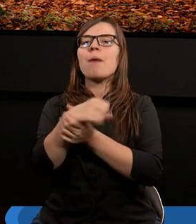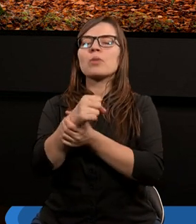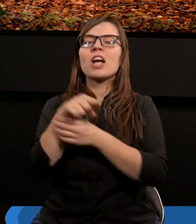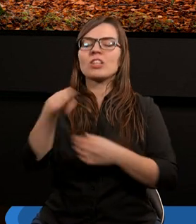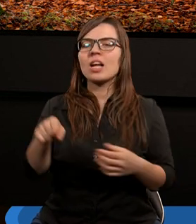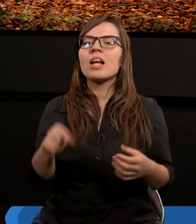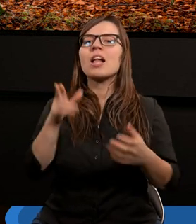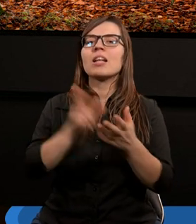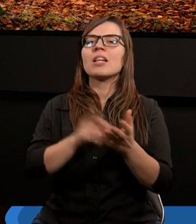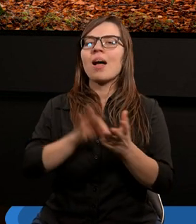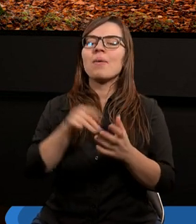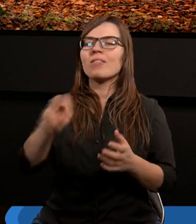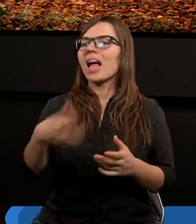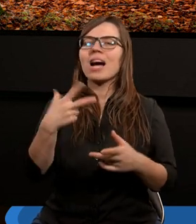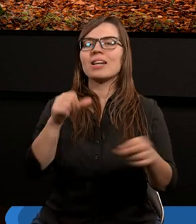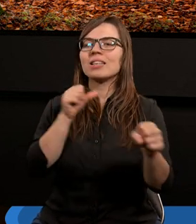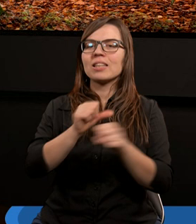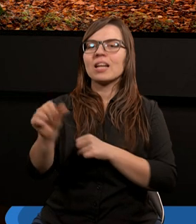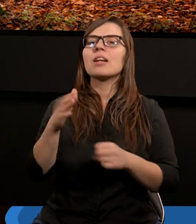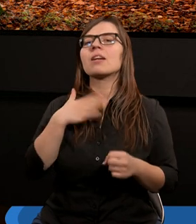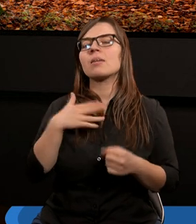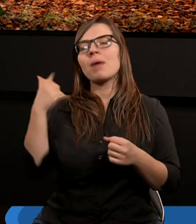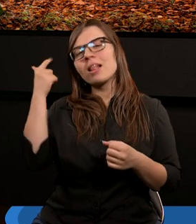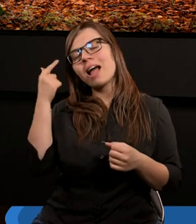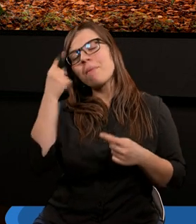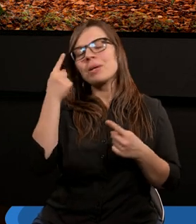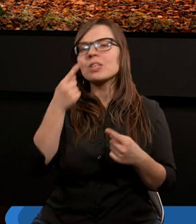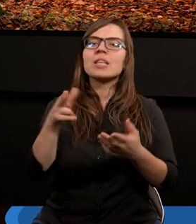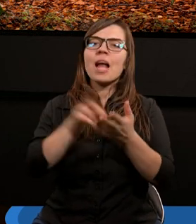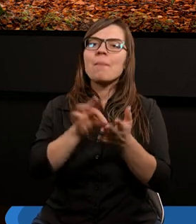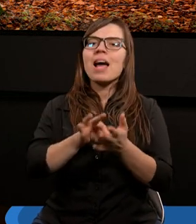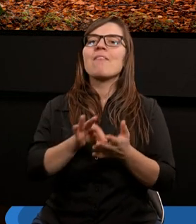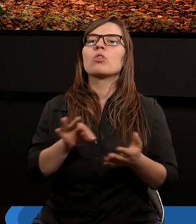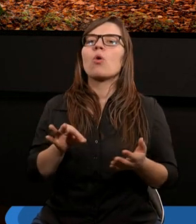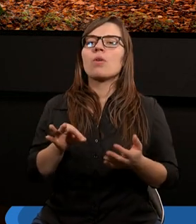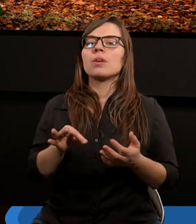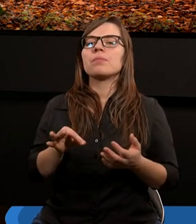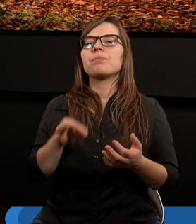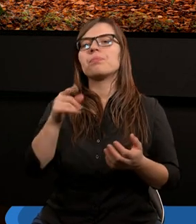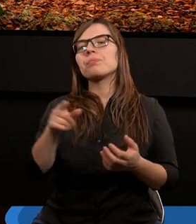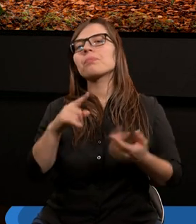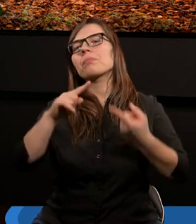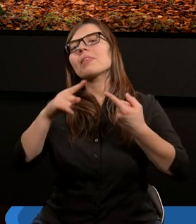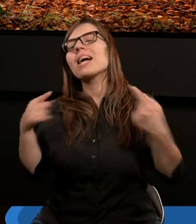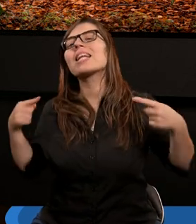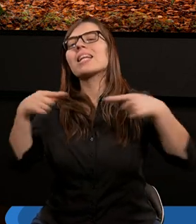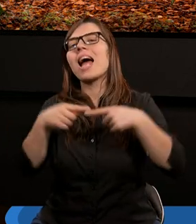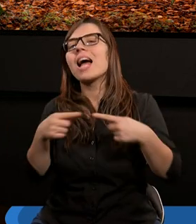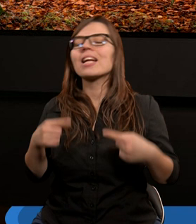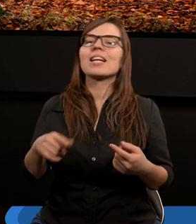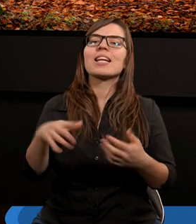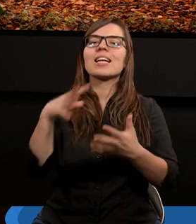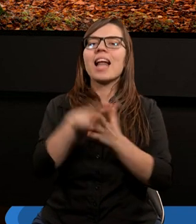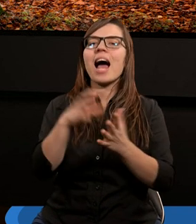Ale na pewno tak nie jest. Ma na myśli zapewne teraz inną część zakonu.